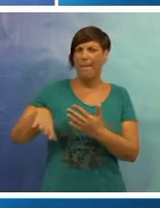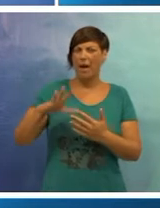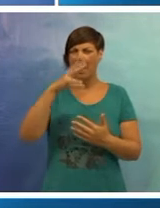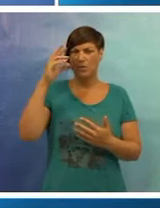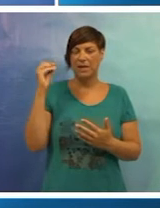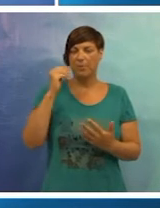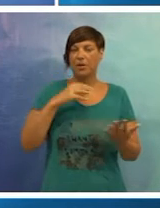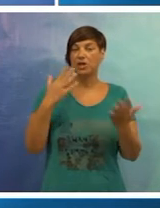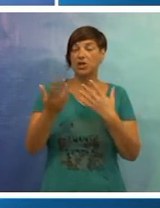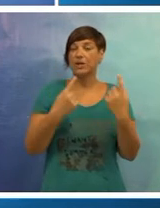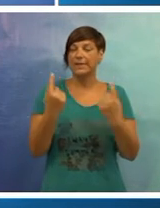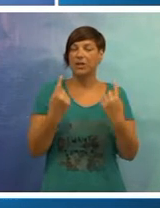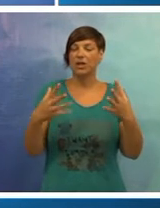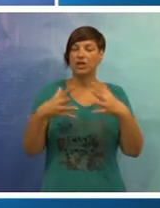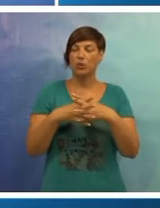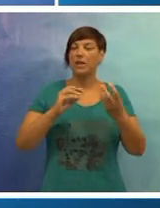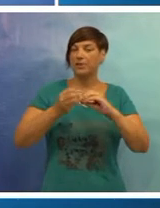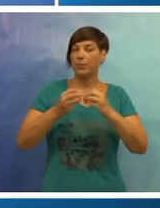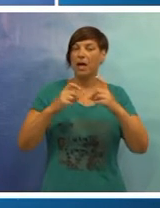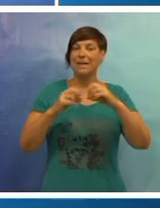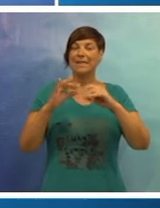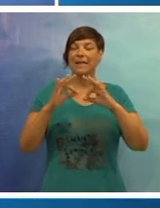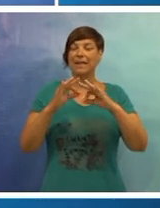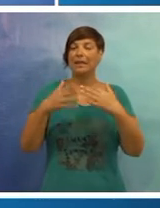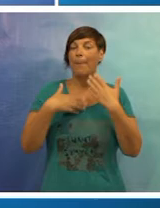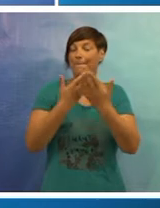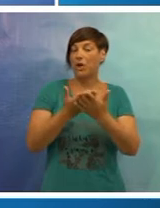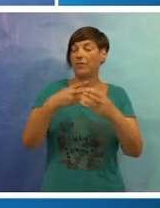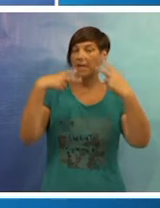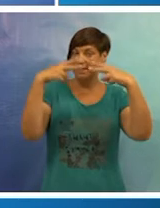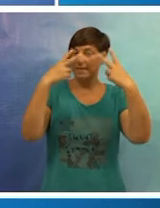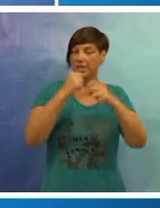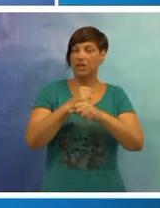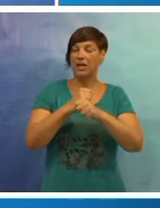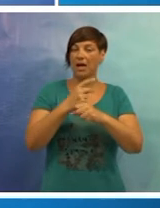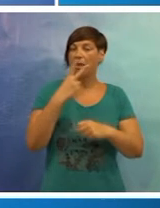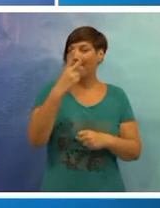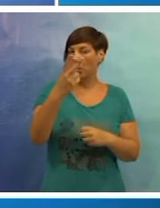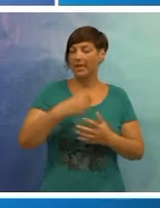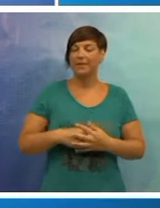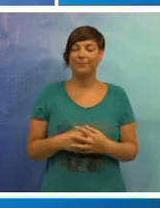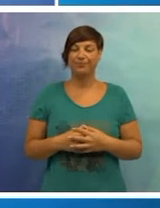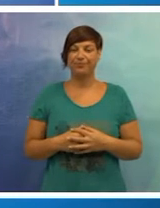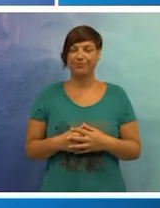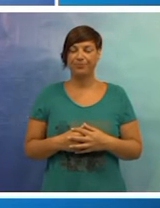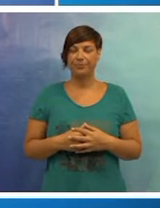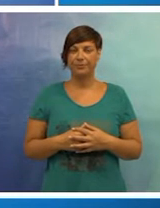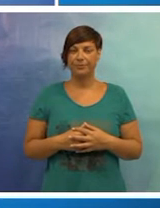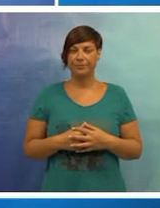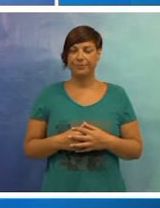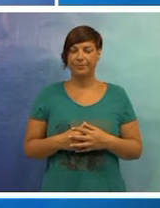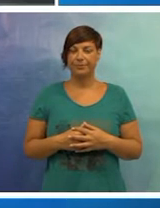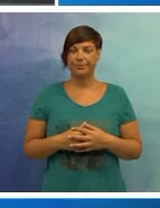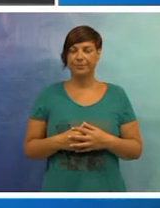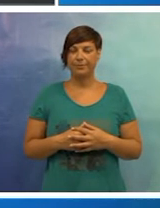pala u zabora. Što se trenutno događa u gradskom poduzeću Sanitat te je provodili se istražne radnje donosi Julijama Činković.